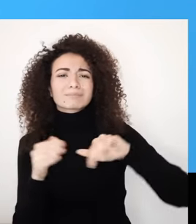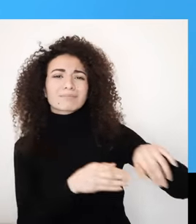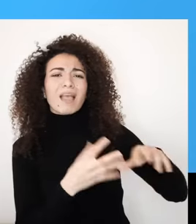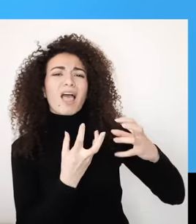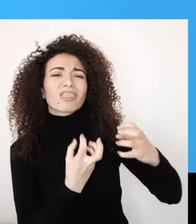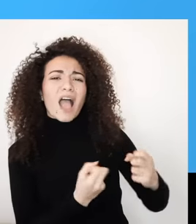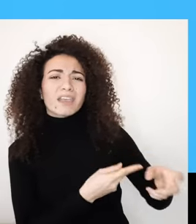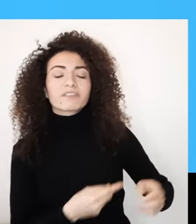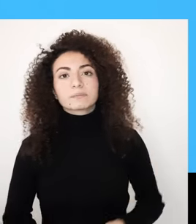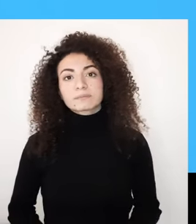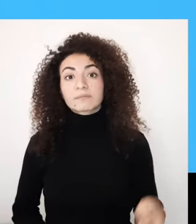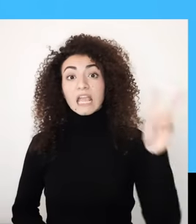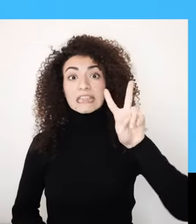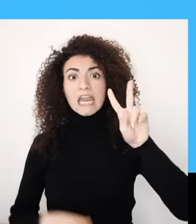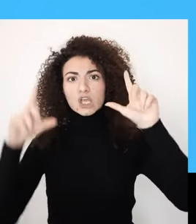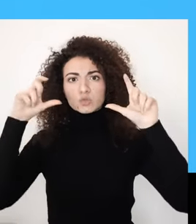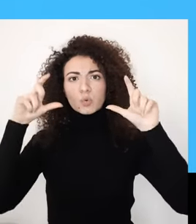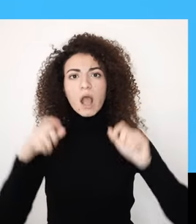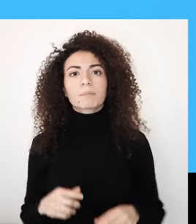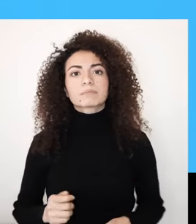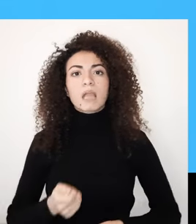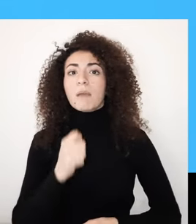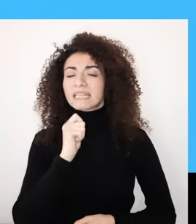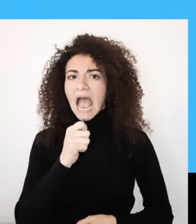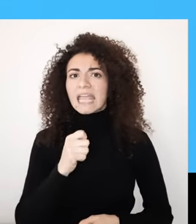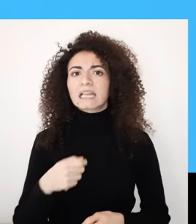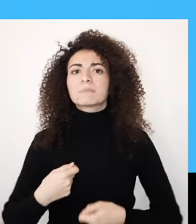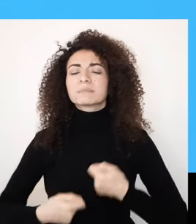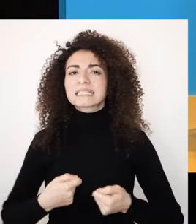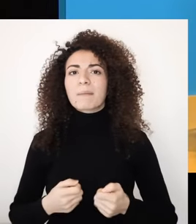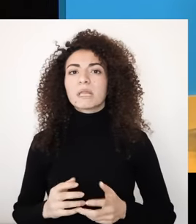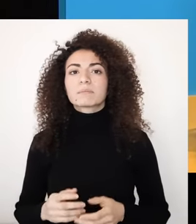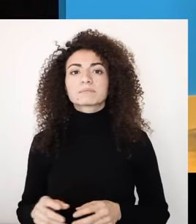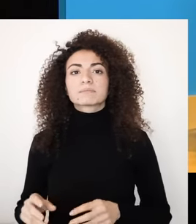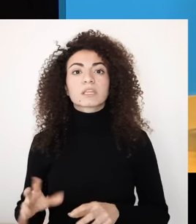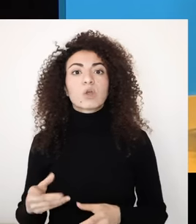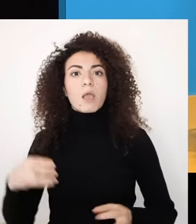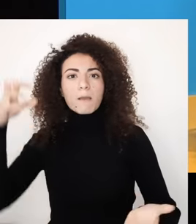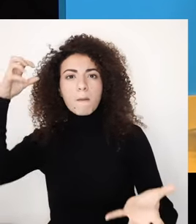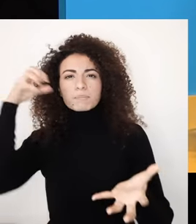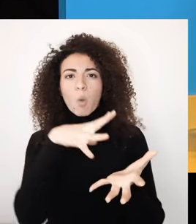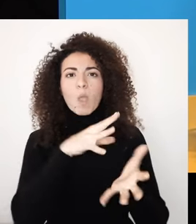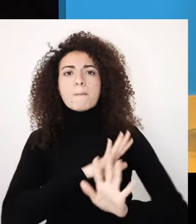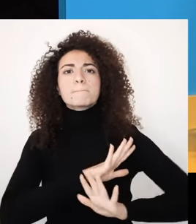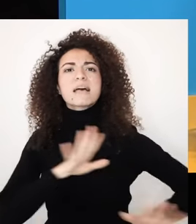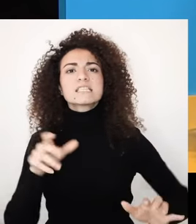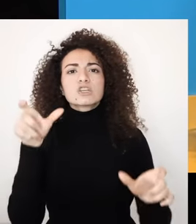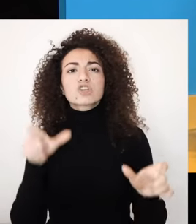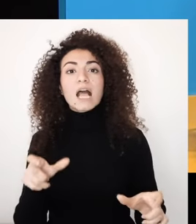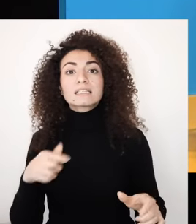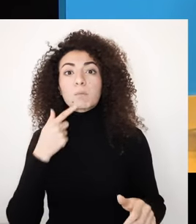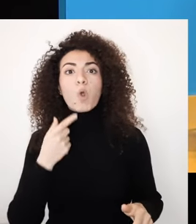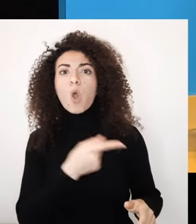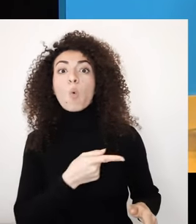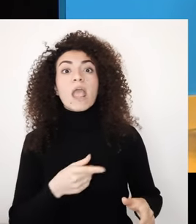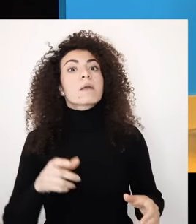الضعيفة والهشة صورة نمطية أخرى شائعة تستعمل بالإعلانات وهي تسليط الضوء على إعاقة وعجلة الشخص